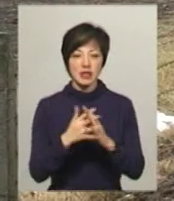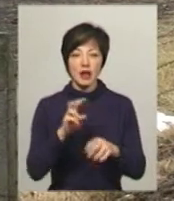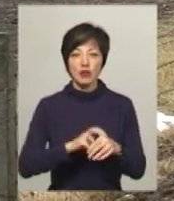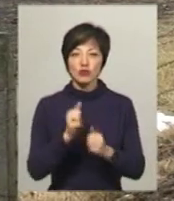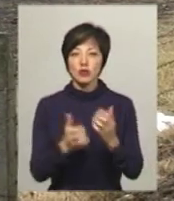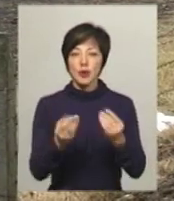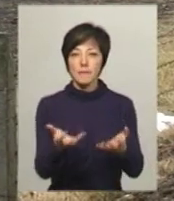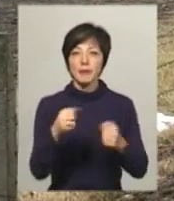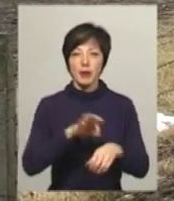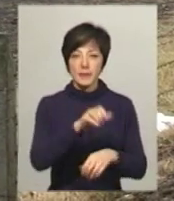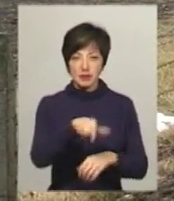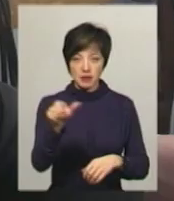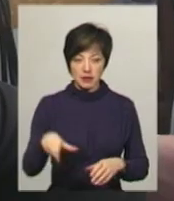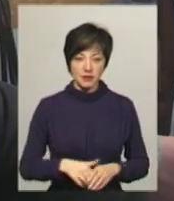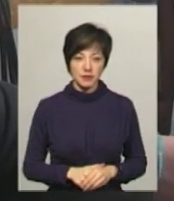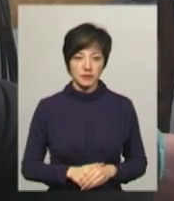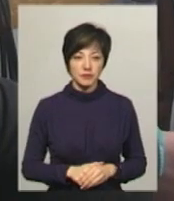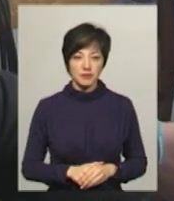щодня приймає пацієнтів амбулаторії.